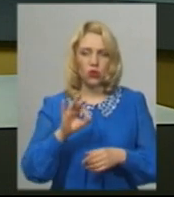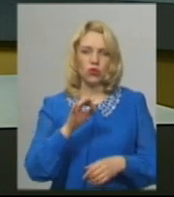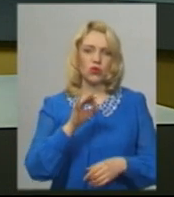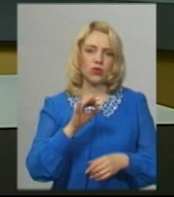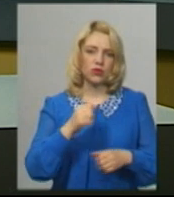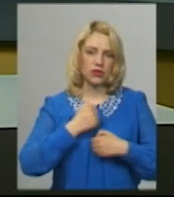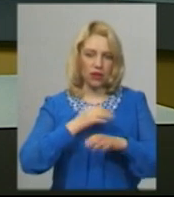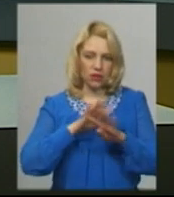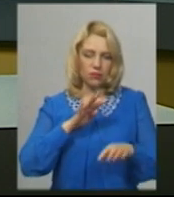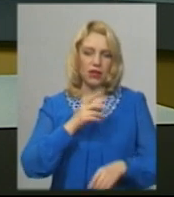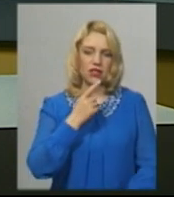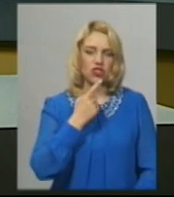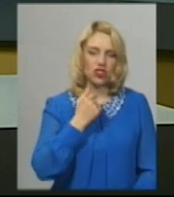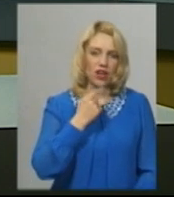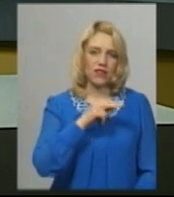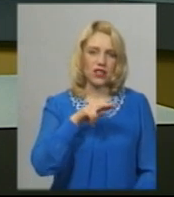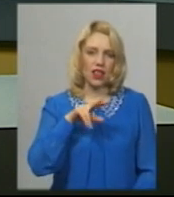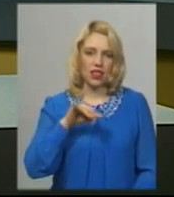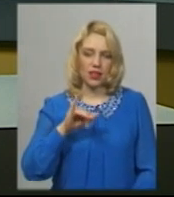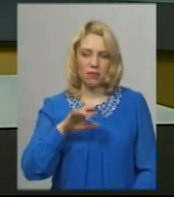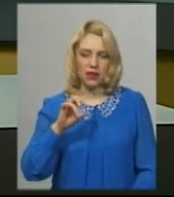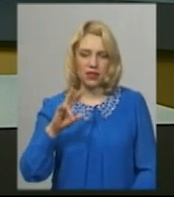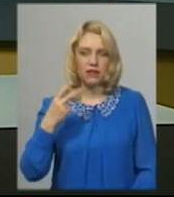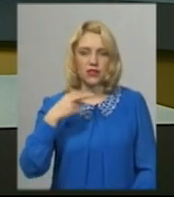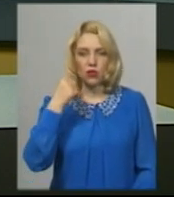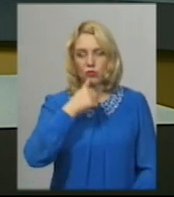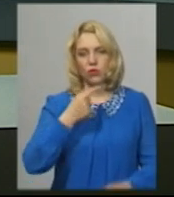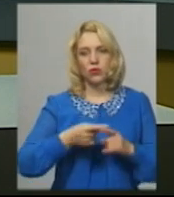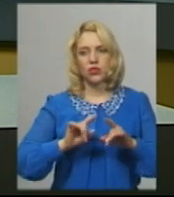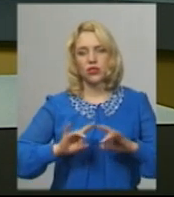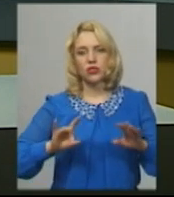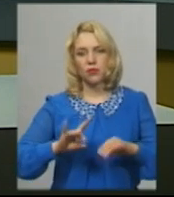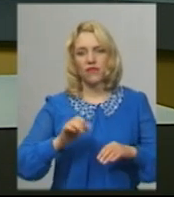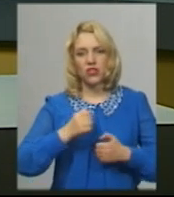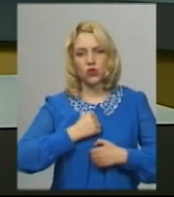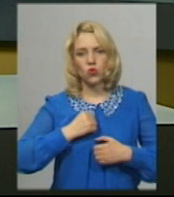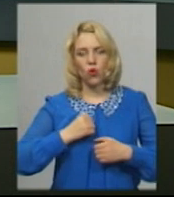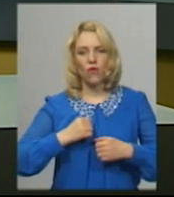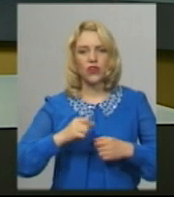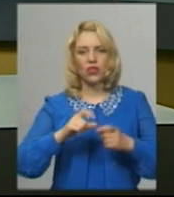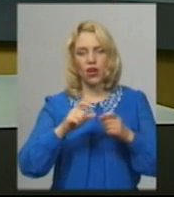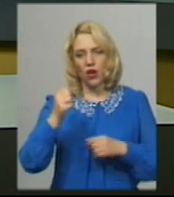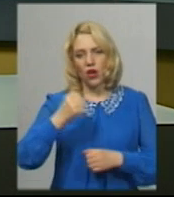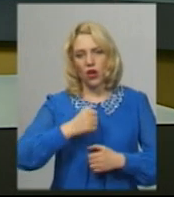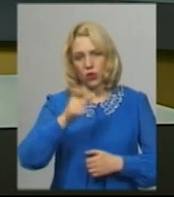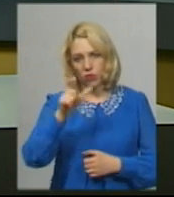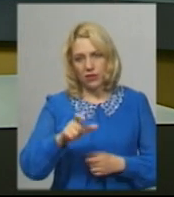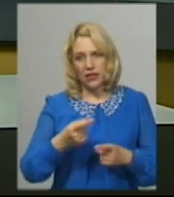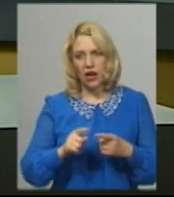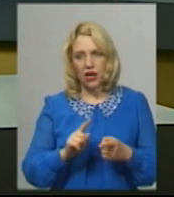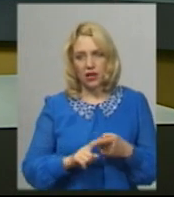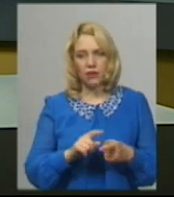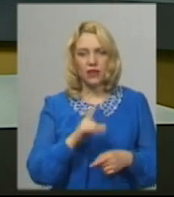2020 року на строкову службу. Про це на брифінгу розповів військовий комісар Хмельницької області Костянтин Радченко.